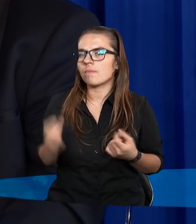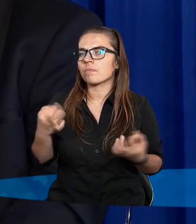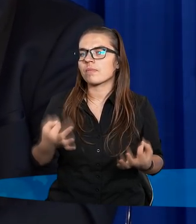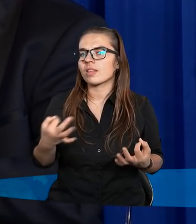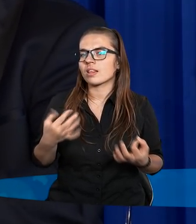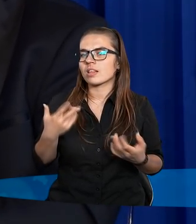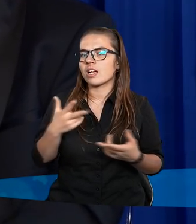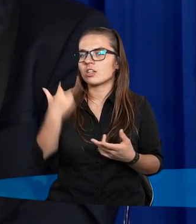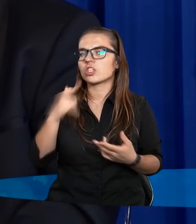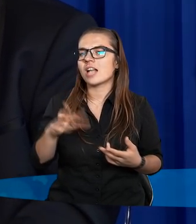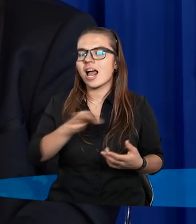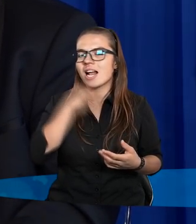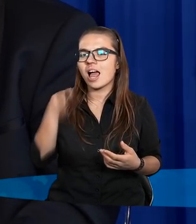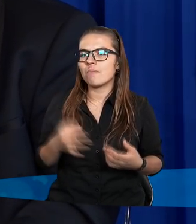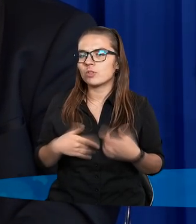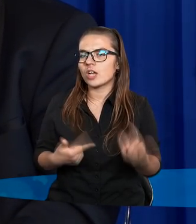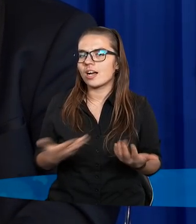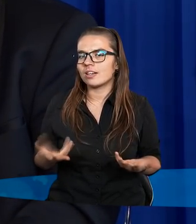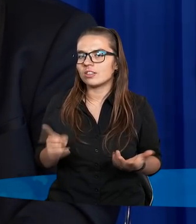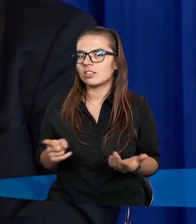A teraz dla odmiany trzy najlepsze.